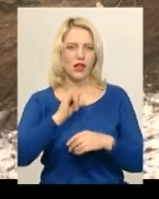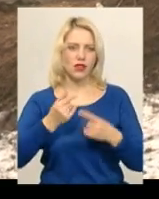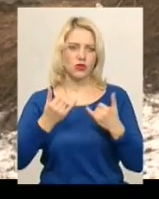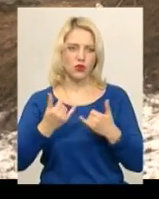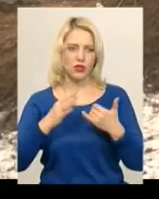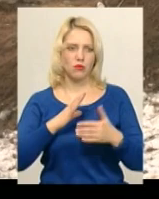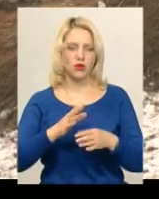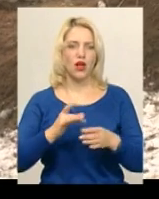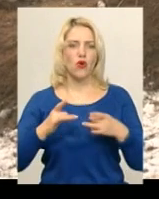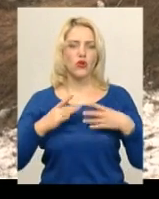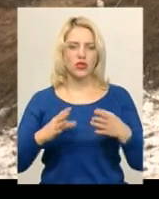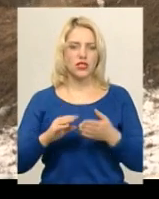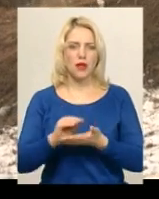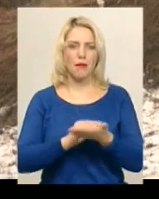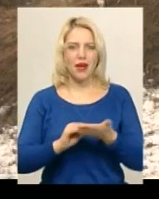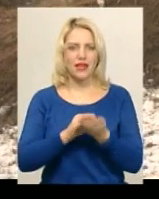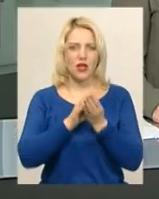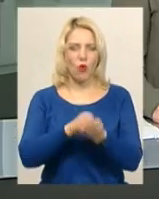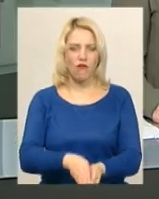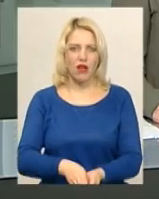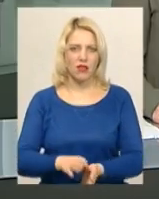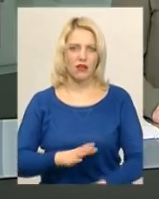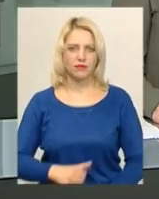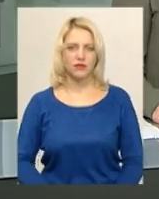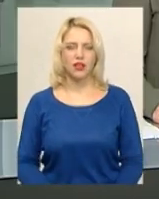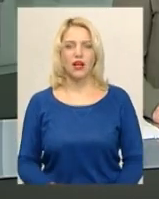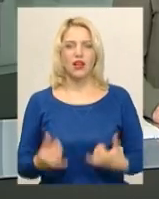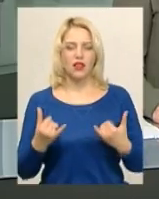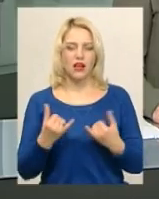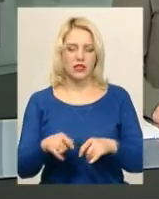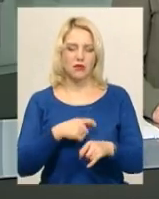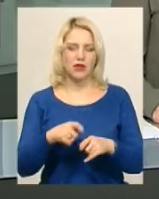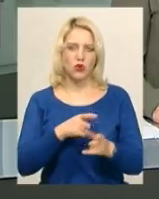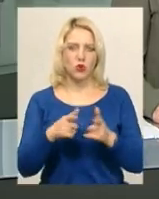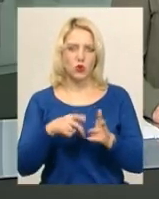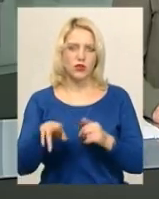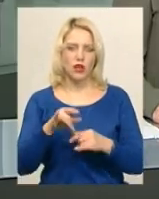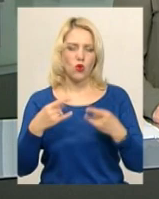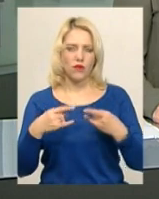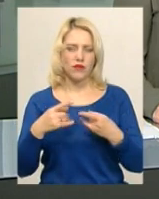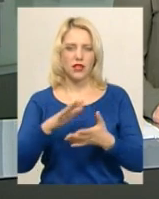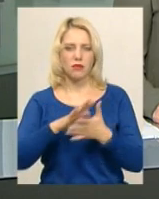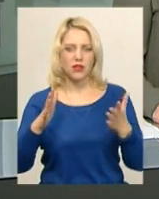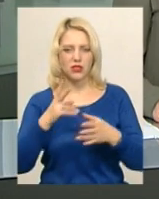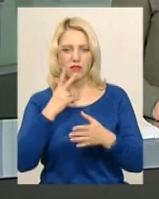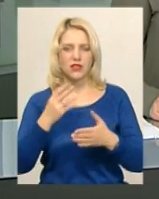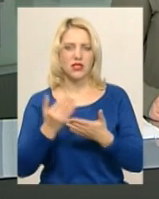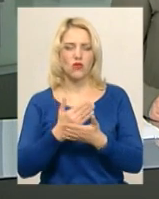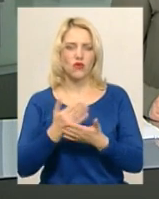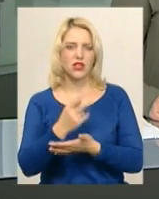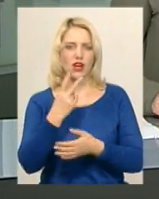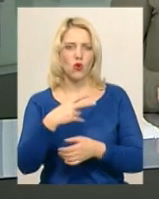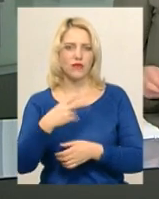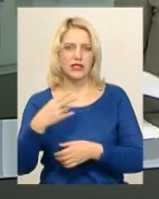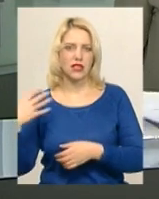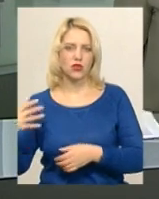сьогодні відбулось урочисте перепоховання. Наразі матеріал готується до ефіру. Більше дивіться у випуску новин о 20